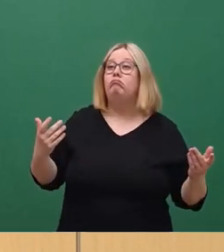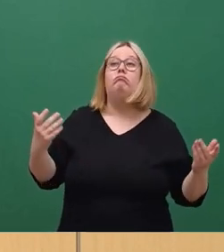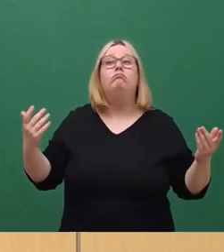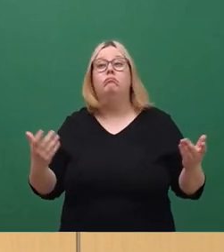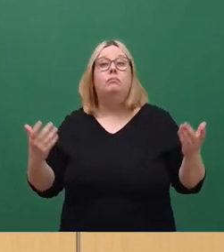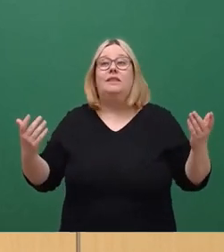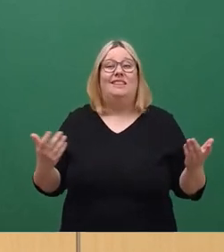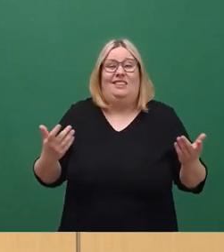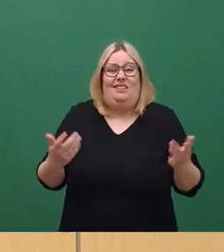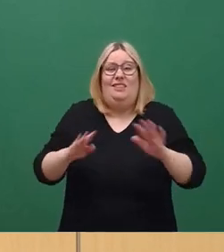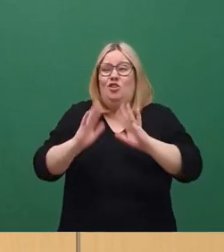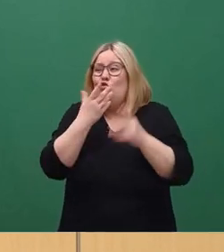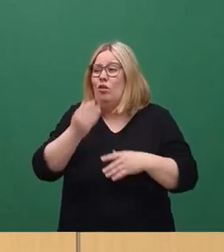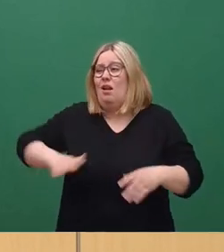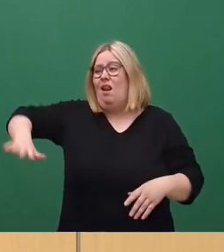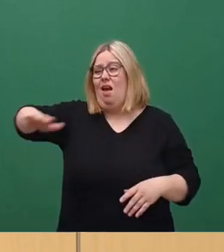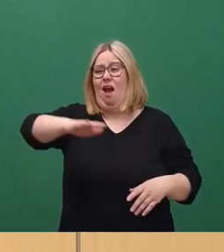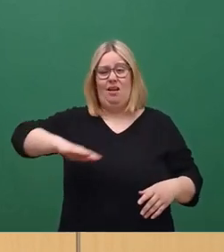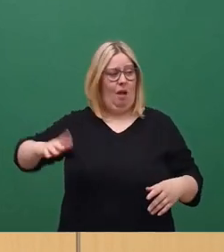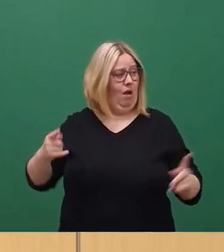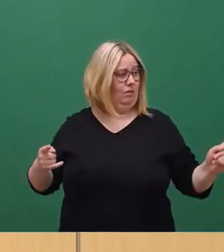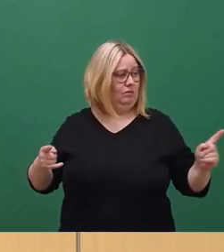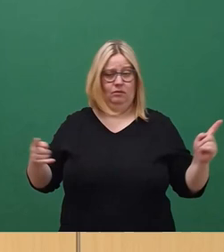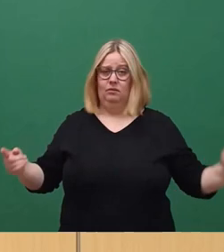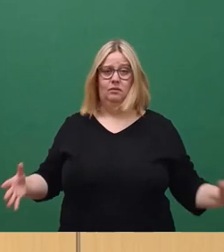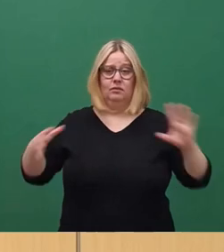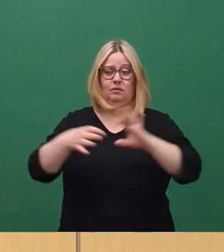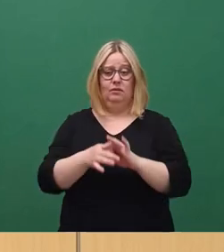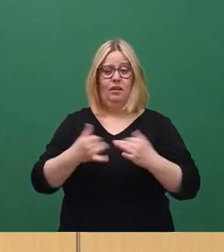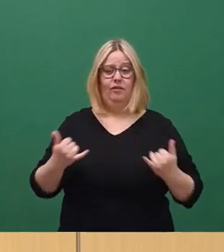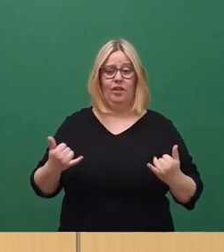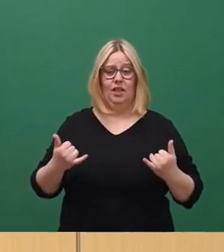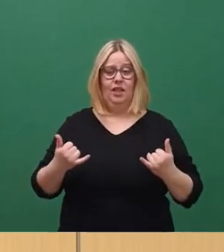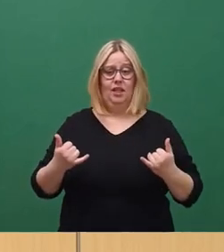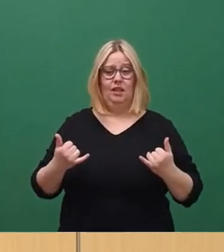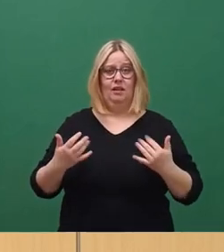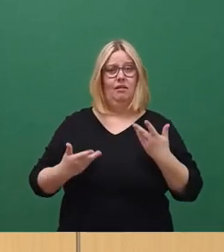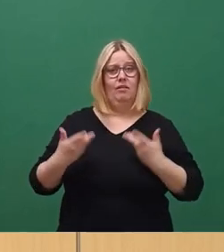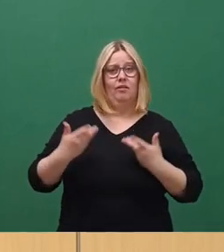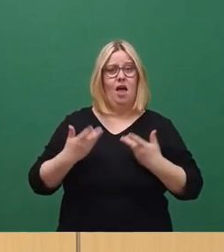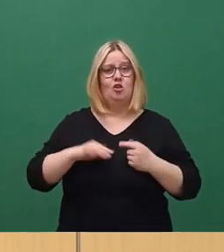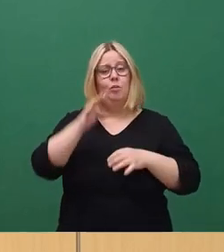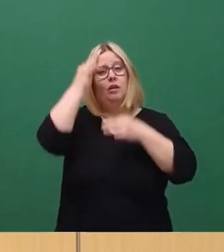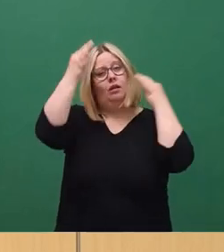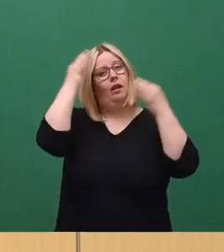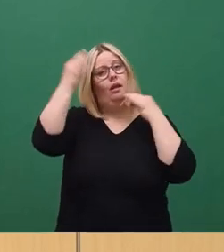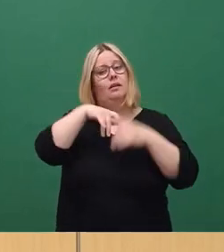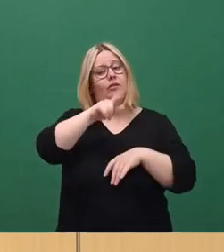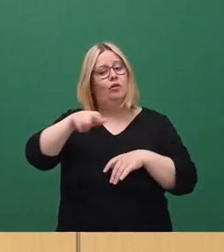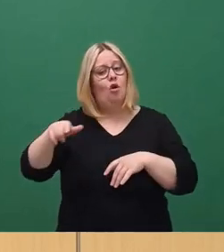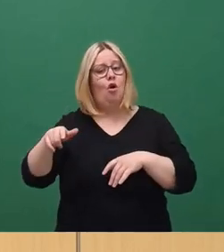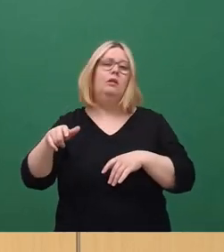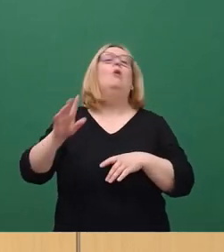Es ist ja eine grandiose Lage. Also wie können wir da was machen? Und vielleicht kann man mit kreativen Leuten dort, und da war ja der